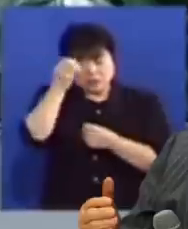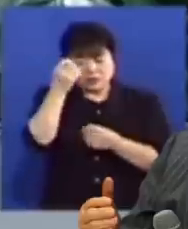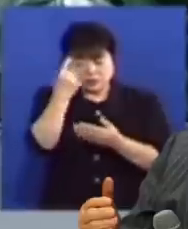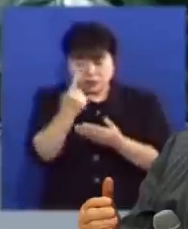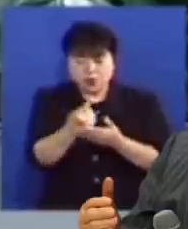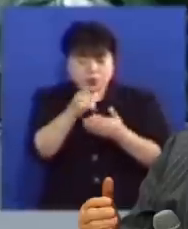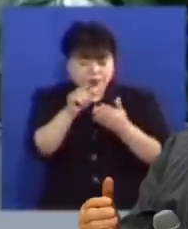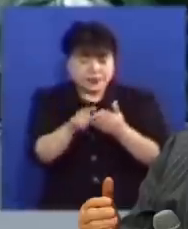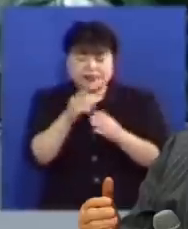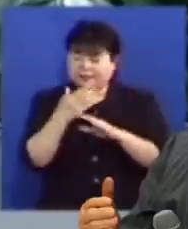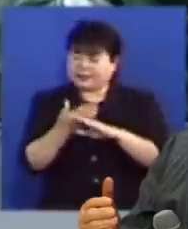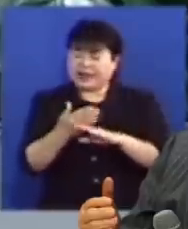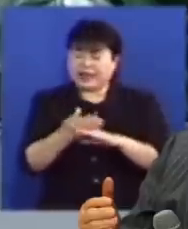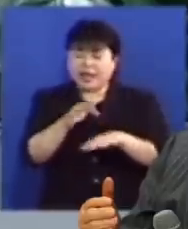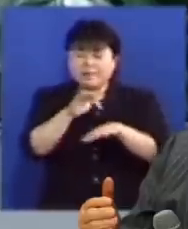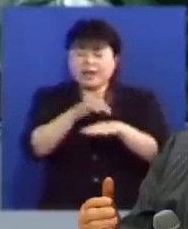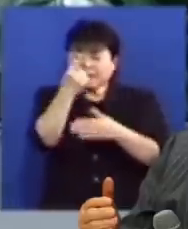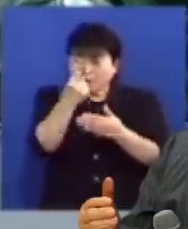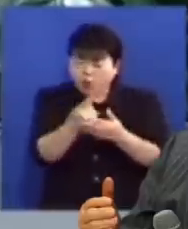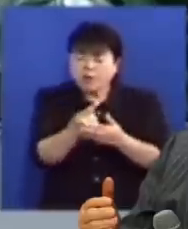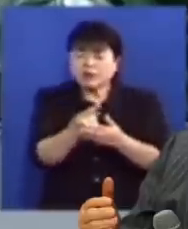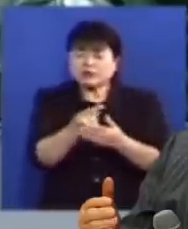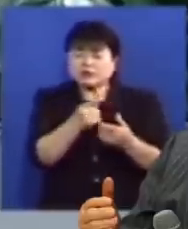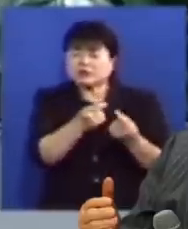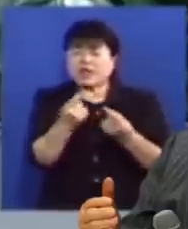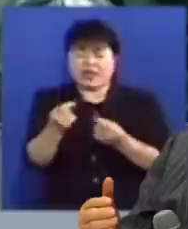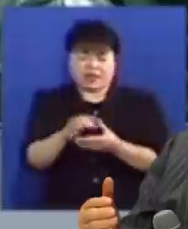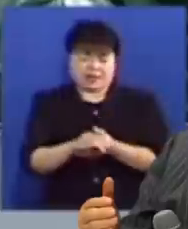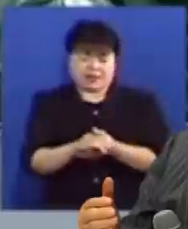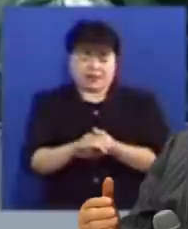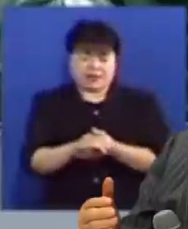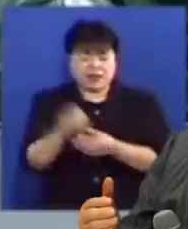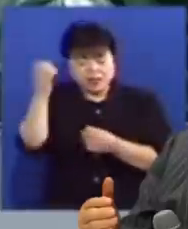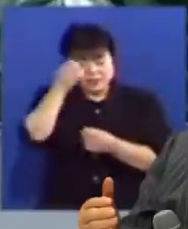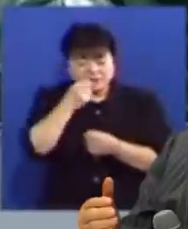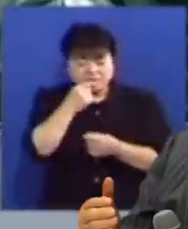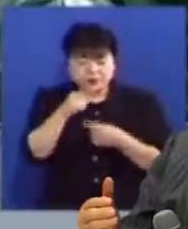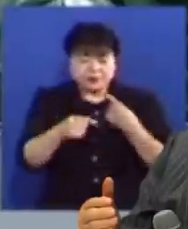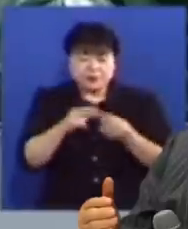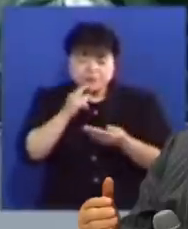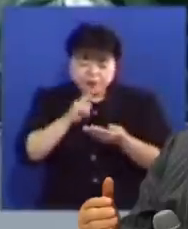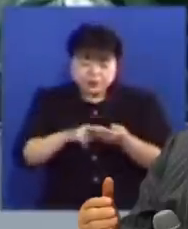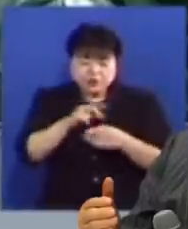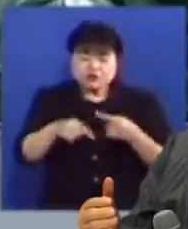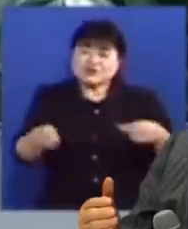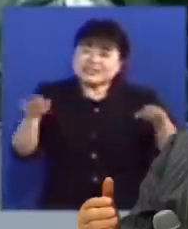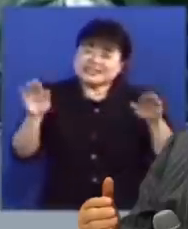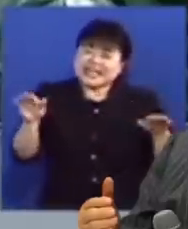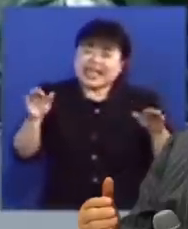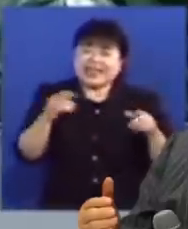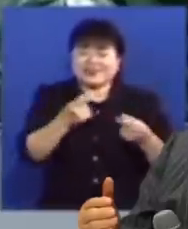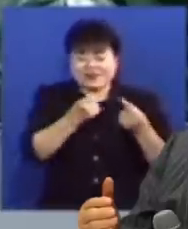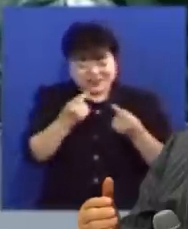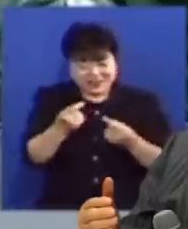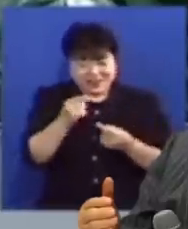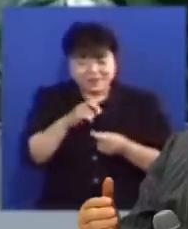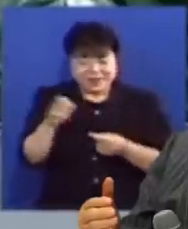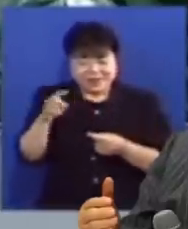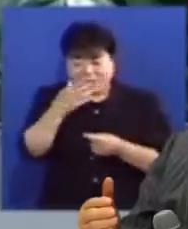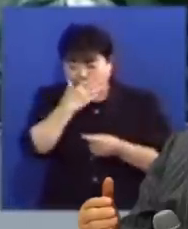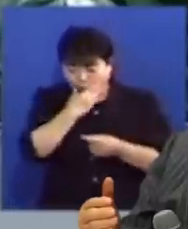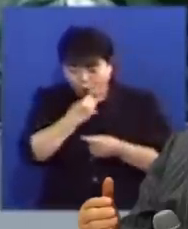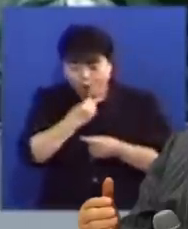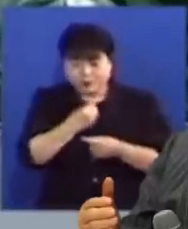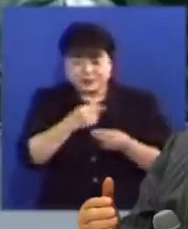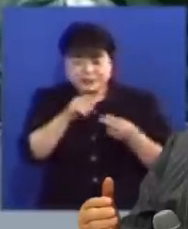역사할 때 그렇지 않지 않고 마귀가 오면 그렇게 하는 것입니다 그렇기 때문에 성령을 비둘기로 표시한 것입니다 또 마태복음 3장